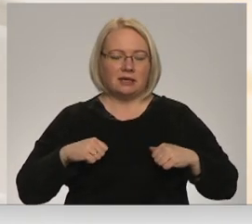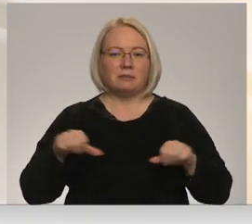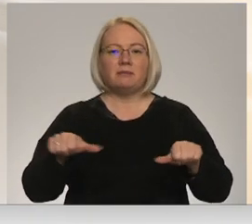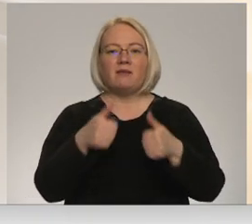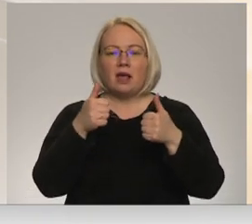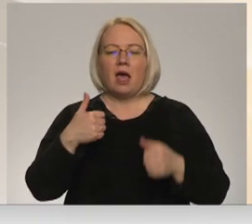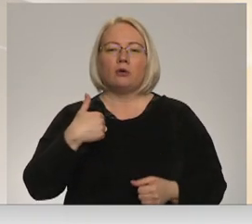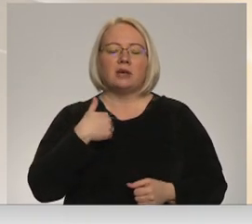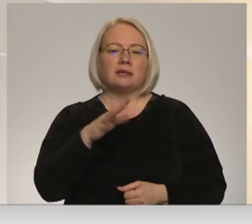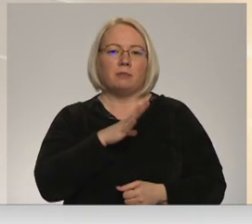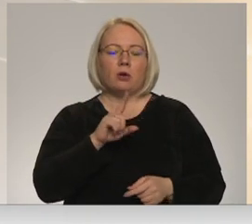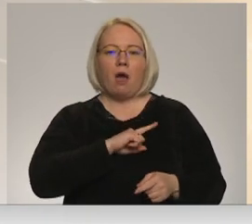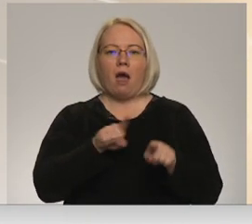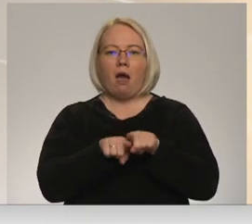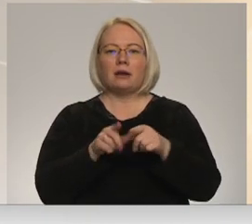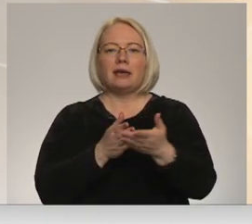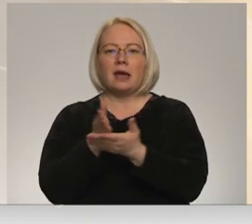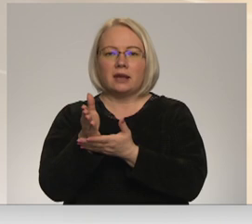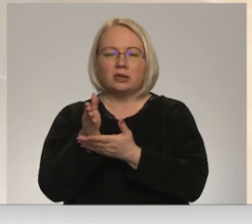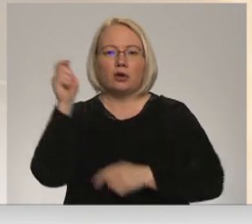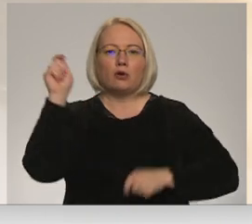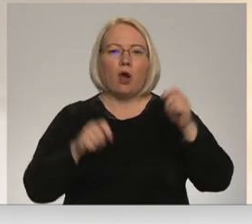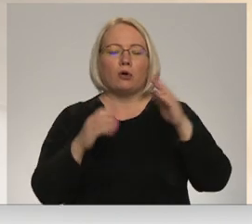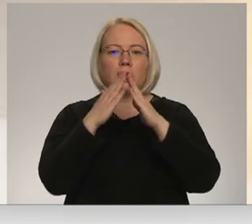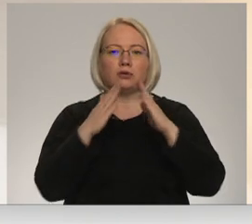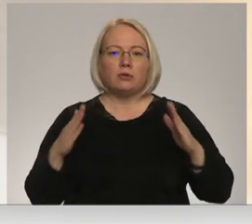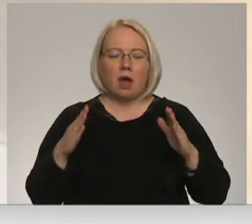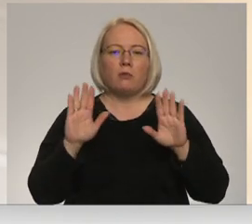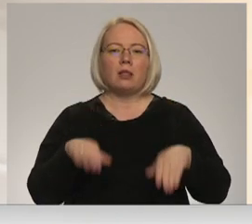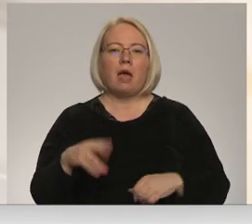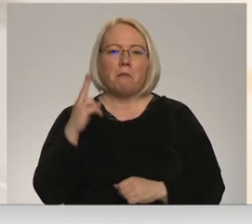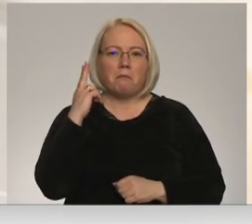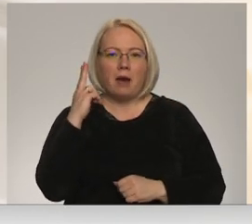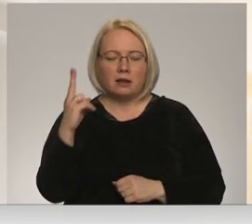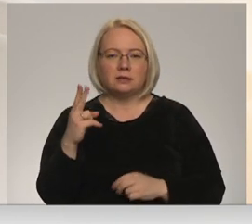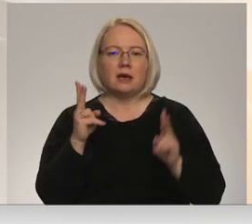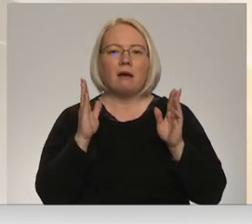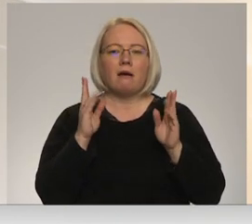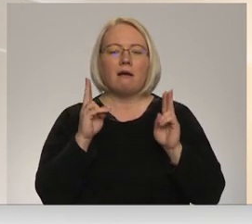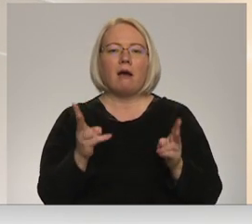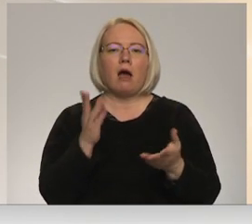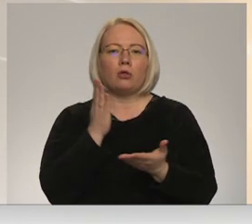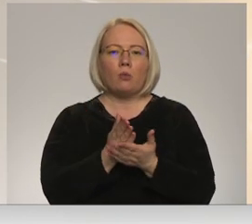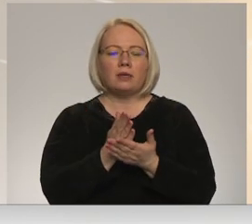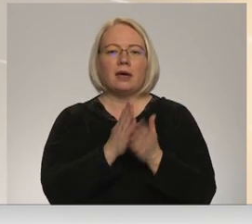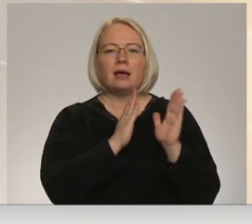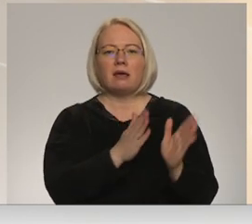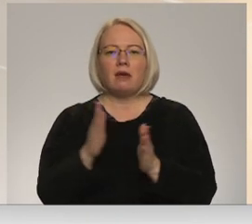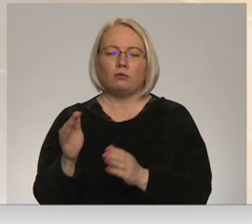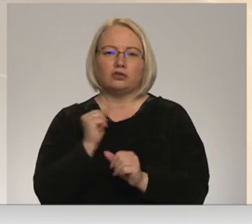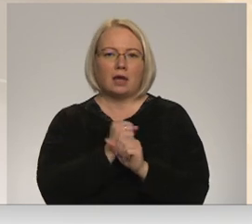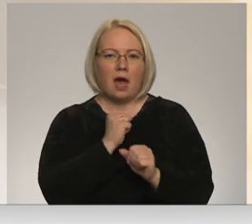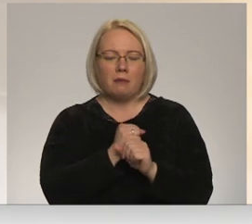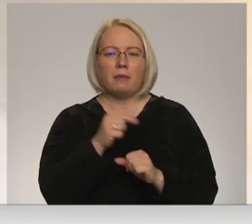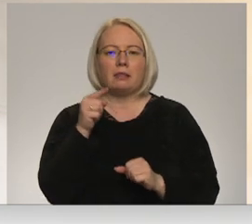biju arī iegriezusies, protams, kongresu namā, lai pārliecinātos, kā notiek gatavošanās darbi,